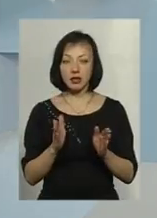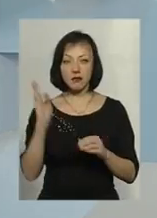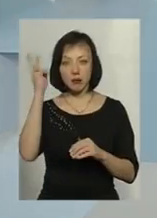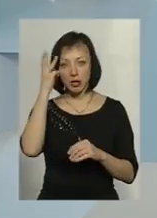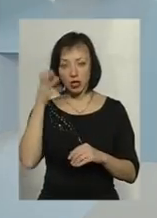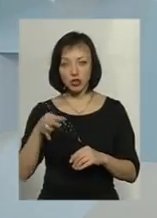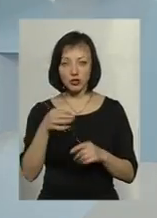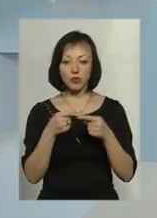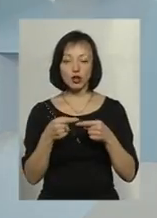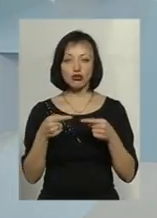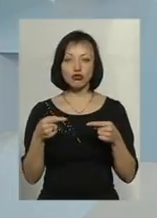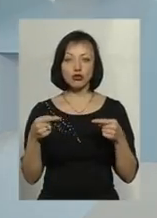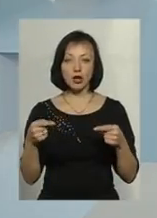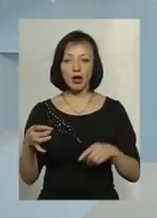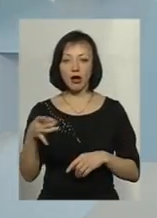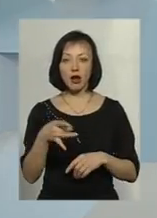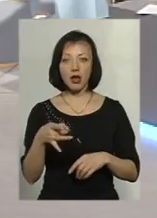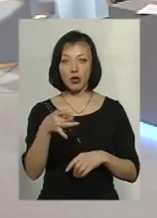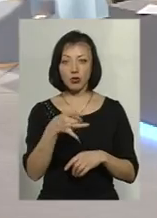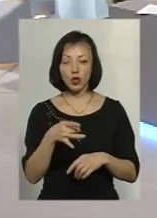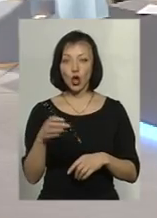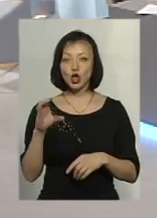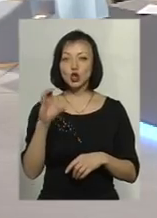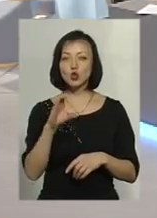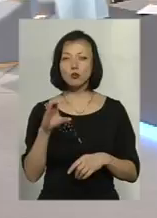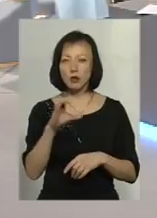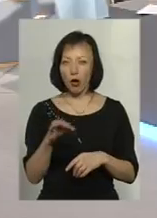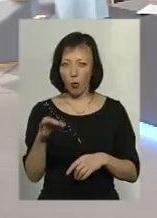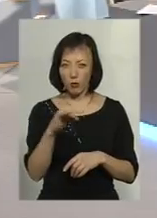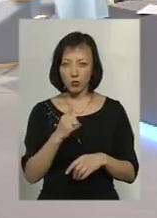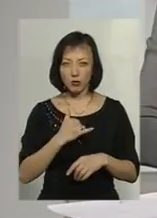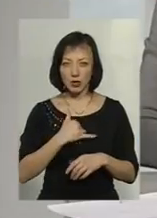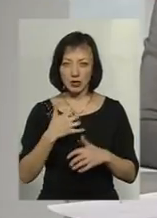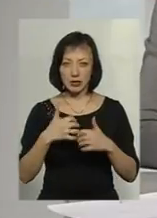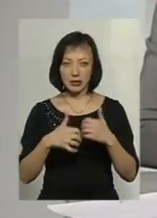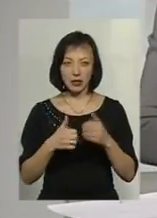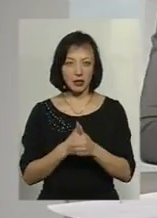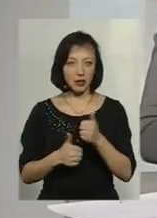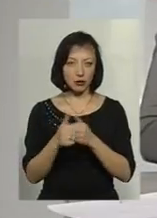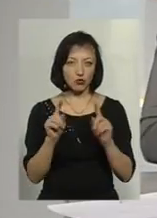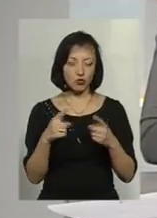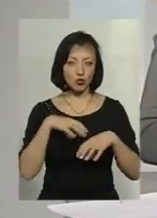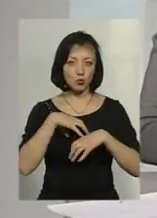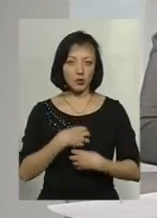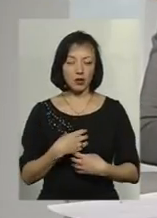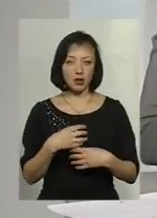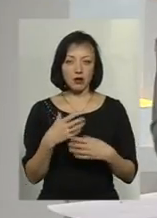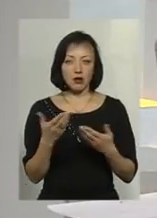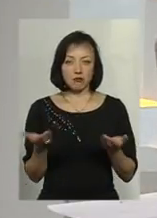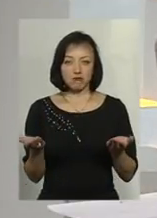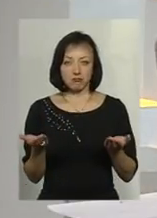Хмельниччині, в інших регіонах України. Сумська область у нас серед лідерів, таких сумних і дуже